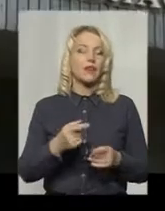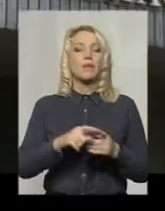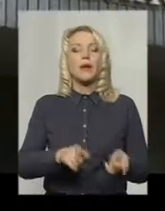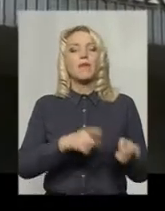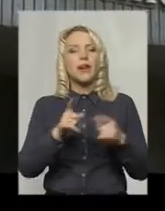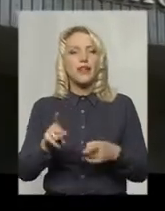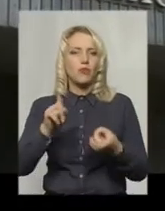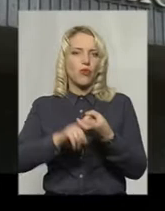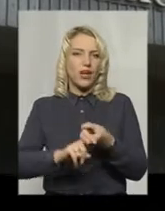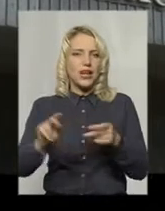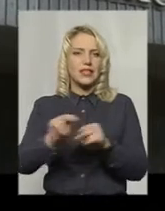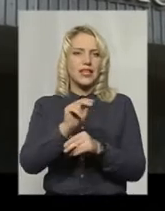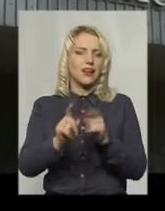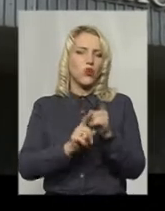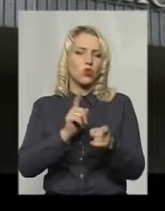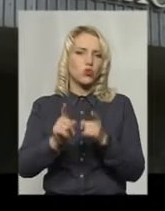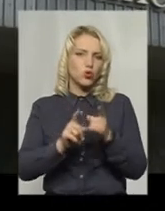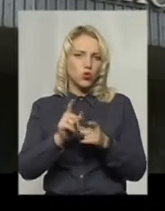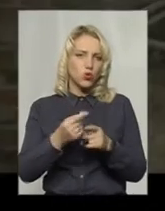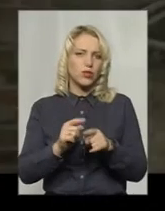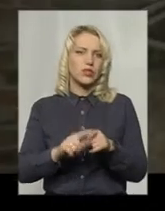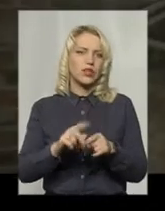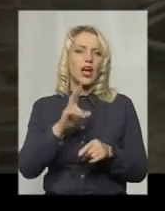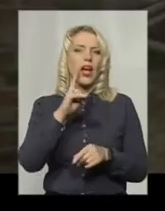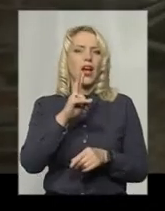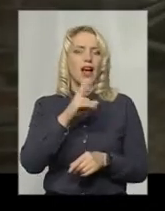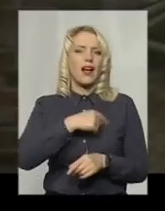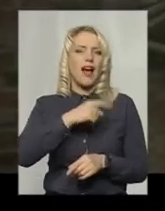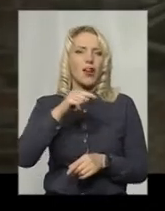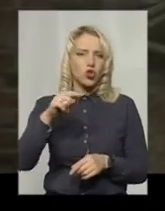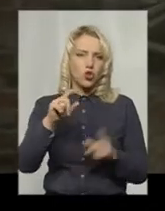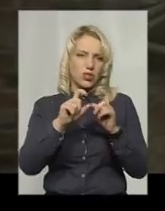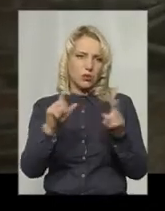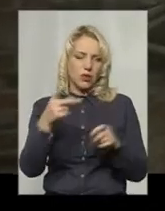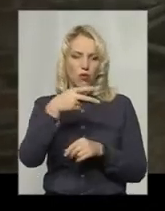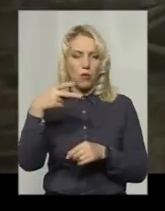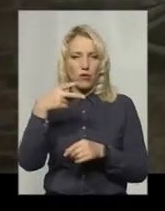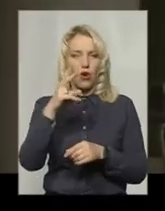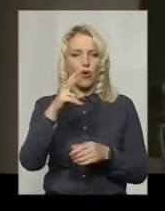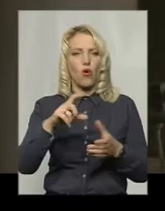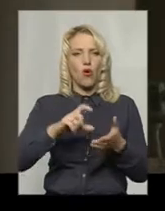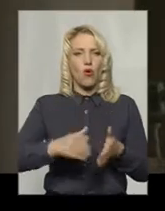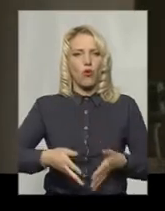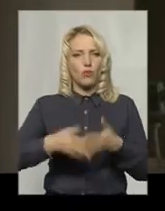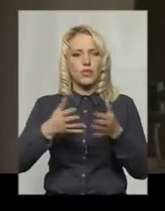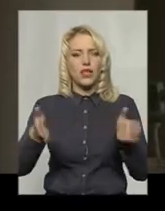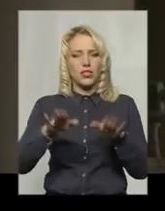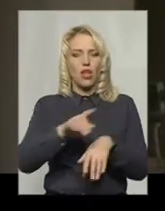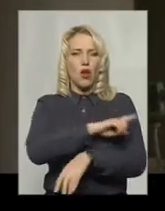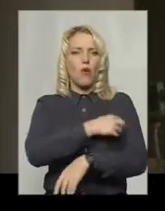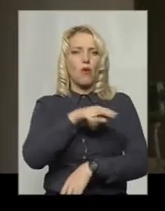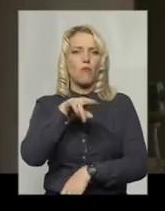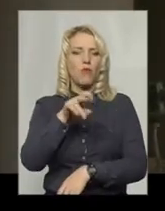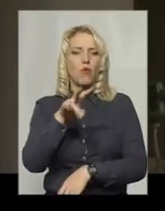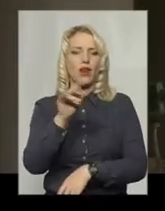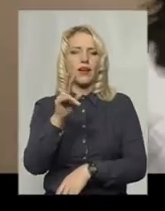приміщення обласного кардіодиспенсеру на Володимирській 85. У двоповерховому корпусі залишили поліклініку, лікувального закладу та